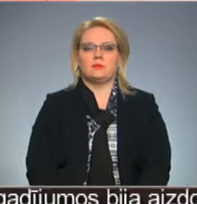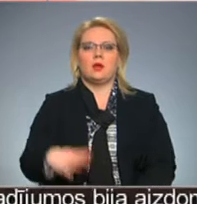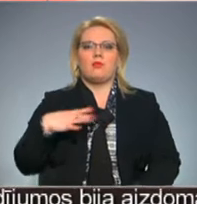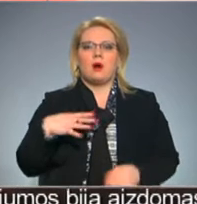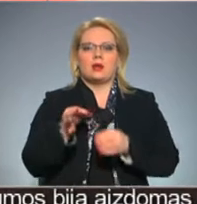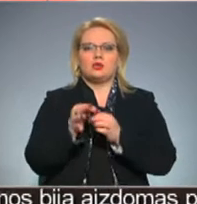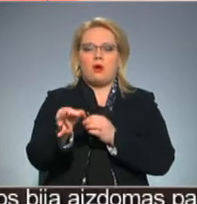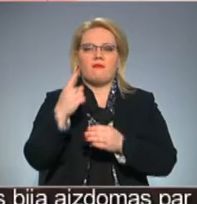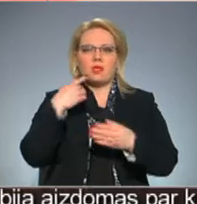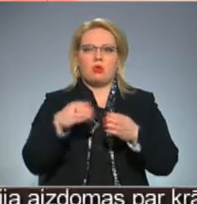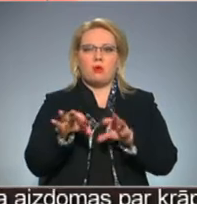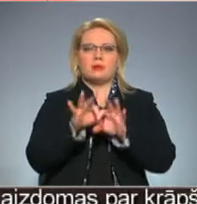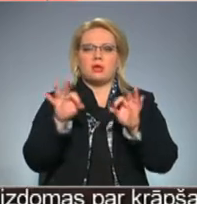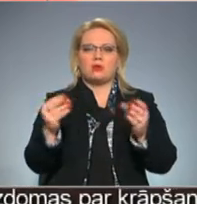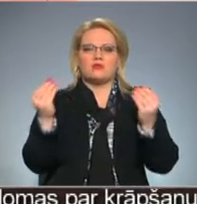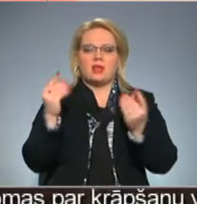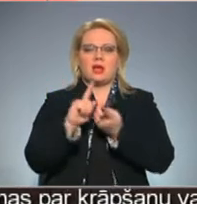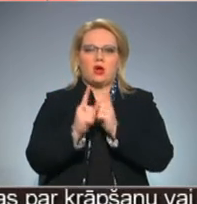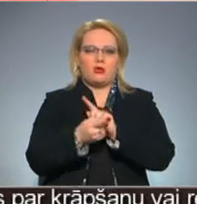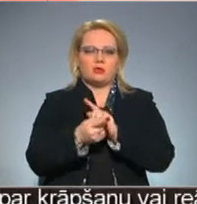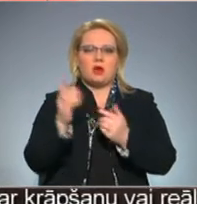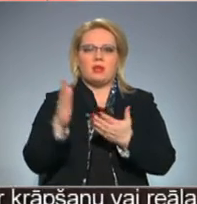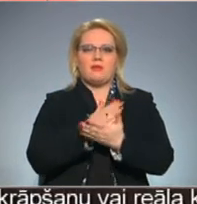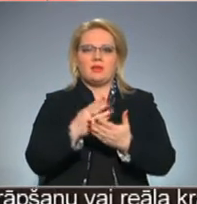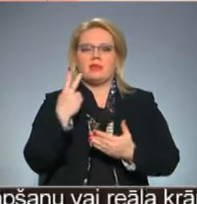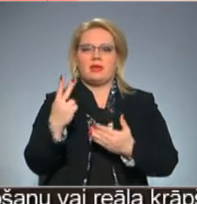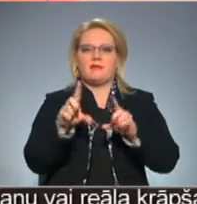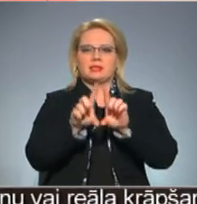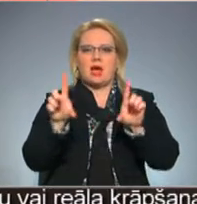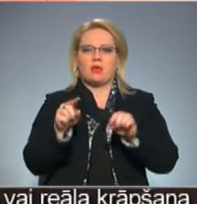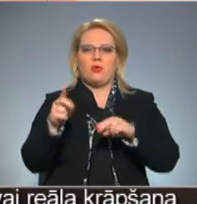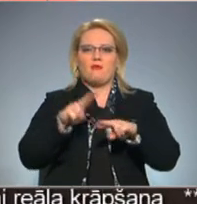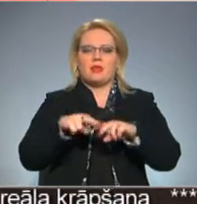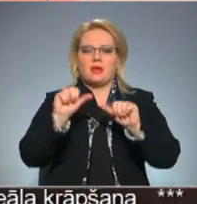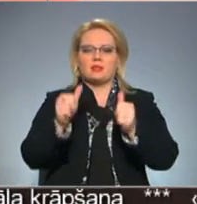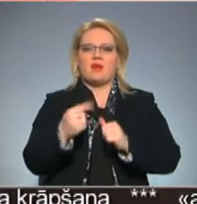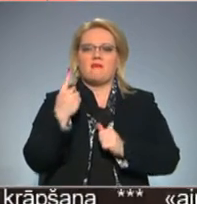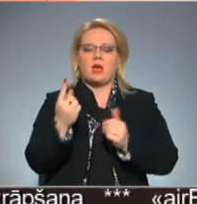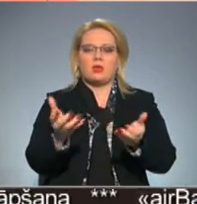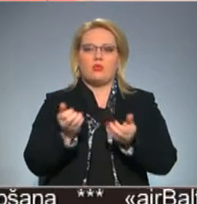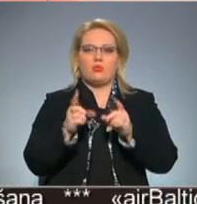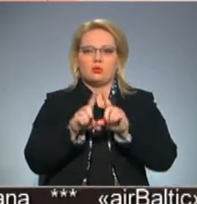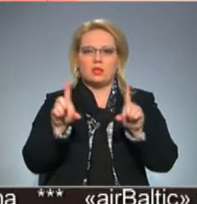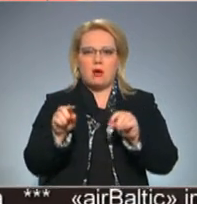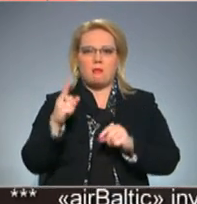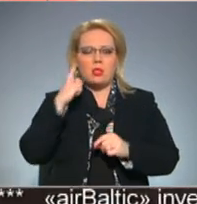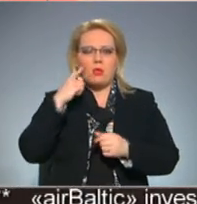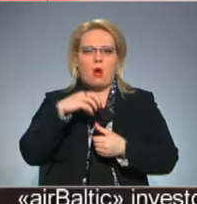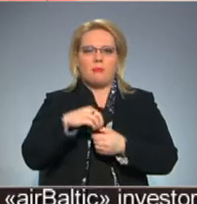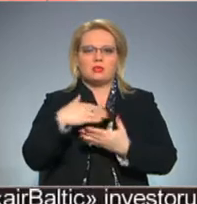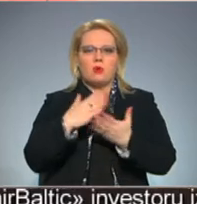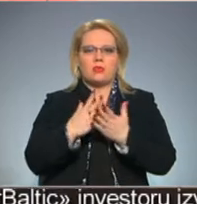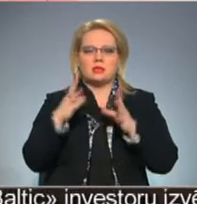Ogras novat domas sāku sverienīgu reorganizāciju. Jau likvidētas divas aģentūras, to vietā izveidojot vienu uz jēmumu, bet domas nodaļas